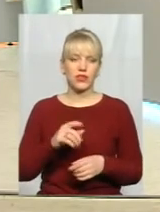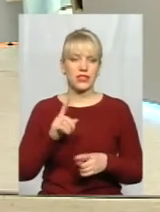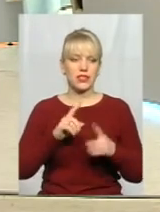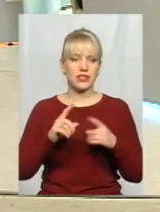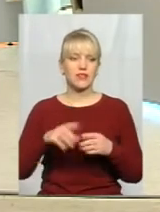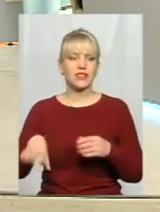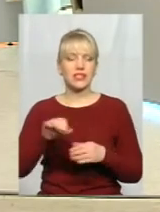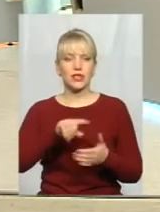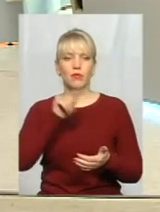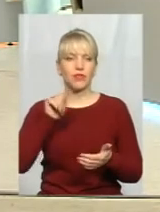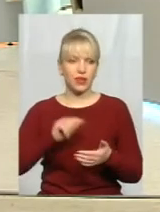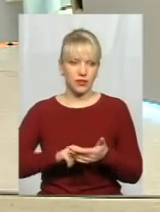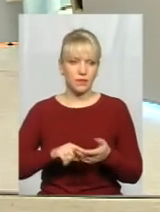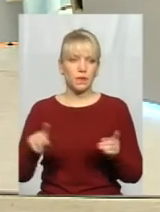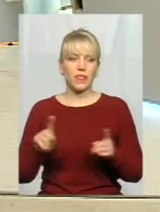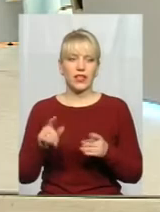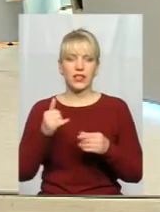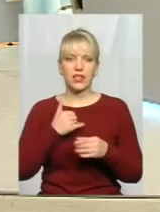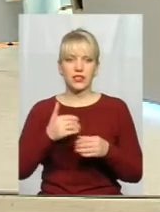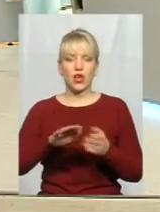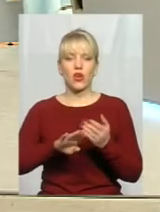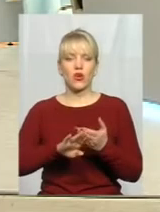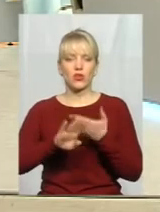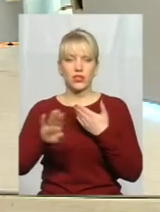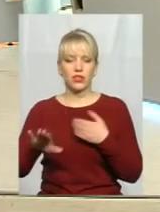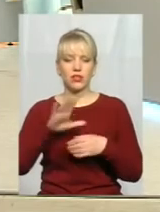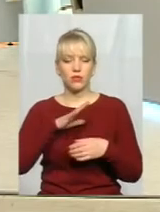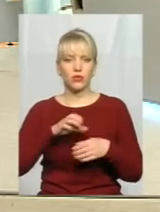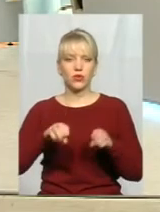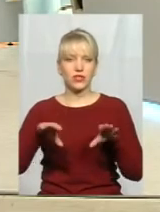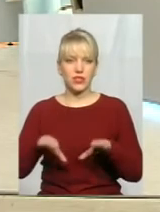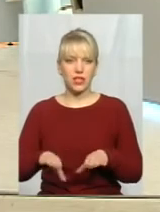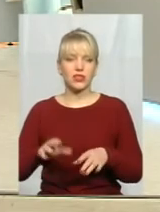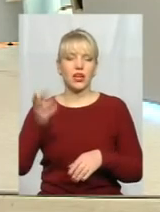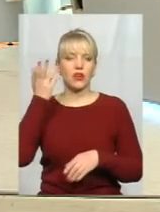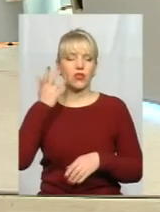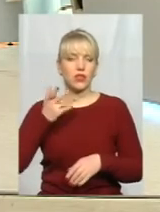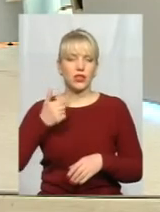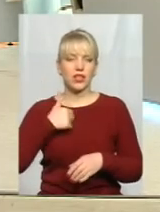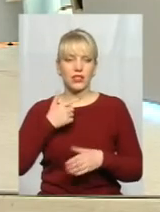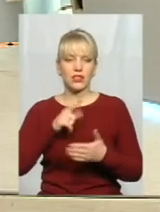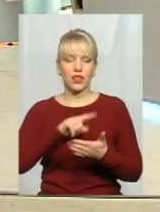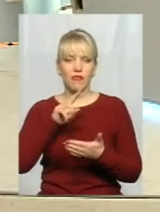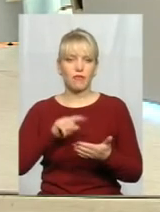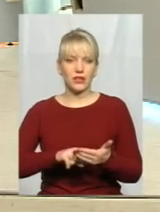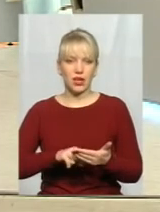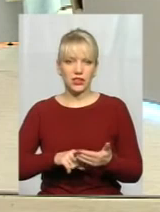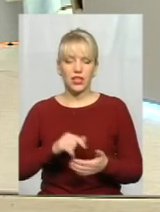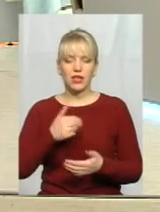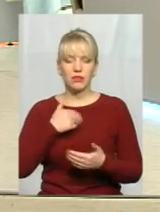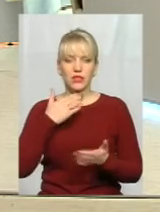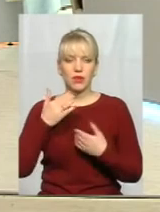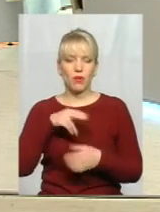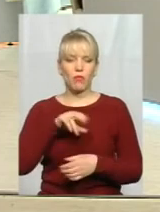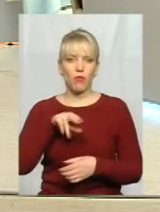дискусії всієї залі. Всі питання, які нас роз'єднують, були зняті, але коли я задав питання, ми спілкувалися з Олександром